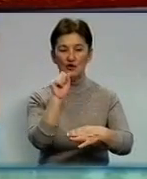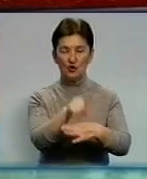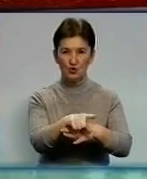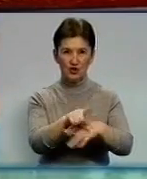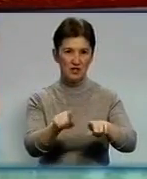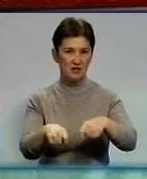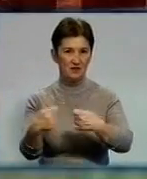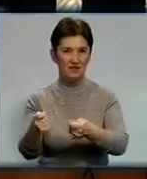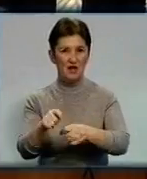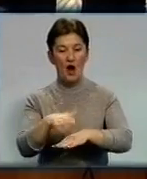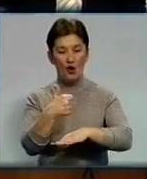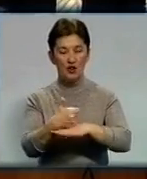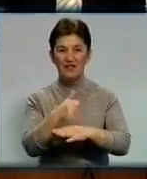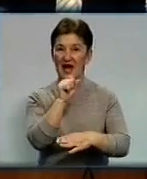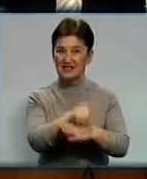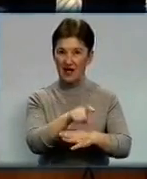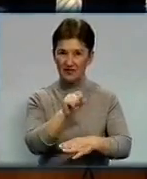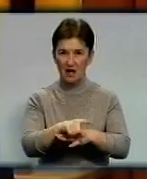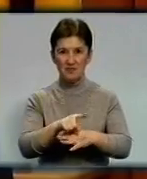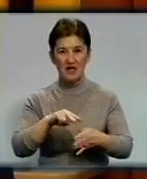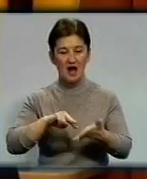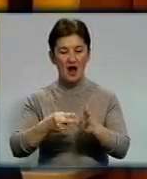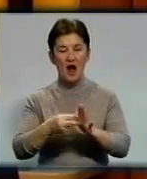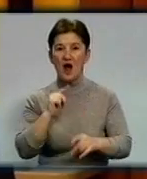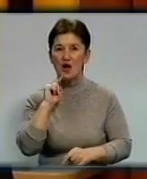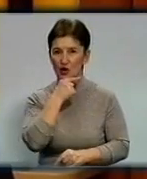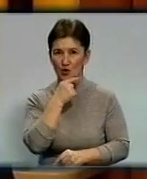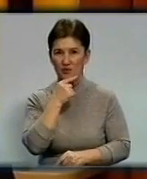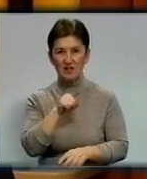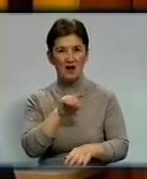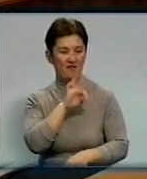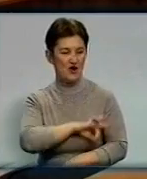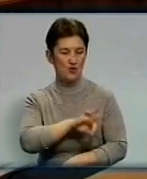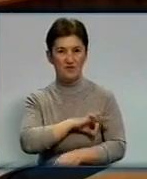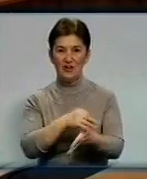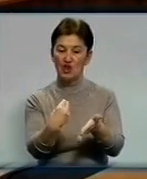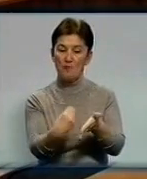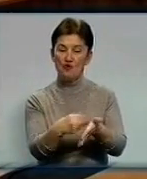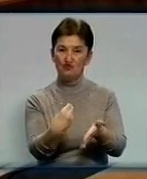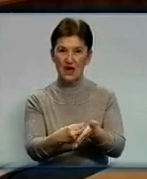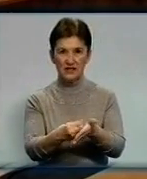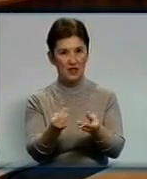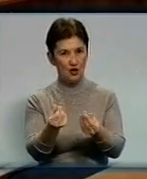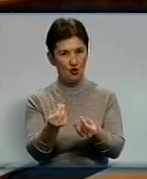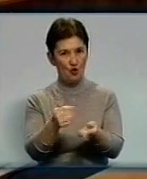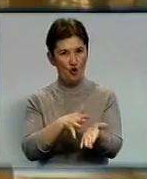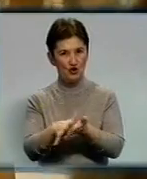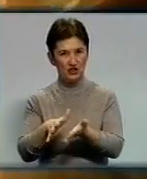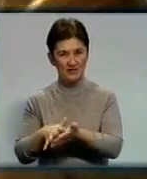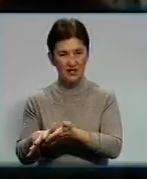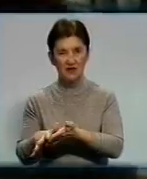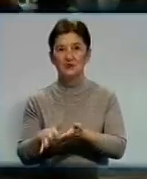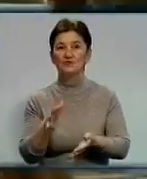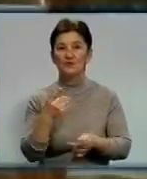держави. Головне завдання на рік нинішній – економне та ефективне використання бюджетних коштів. У планах також модернізація системи охорони